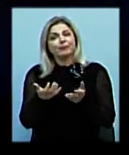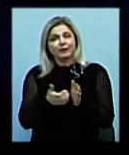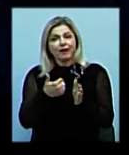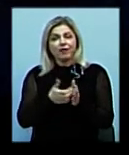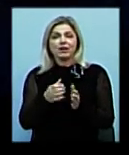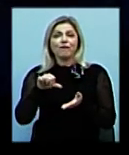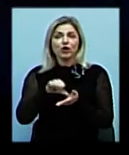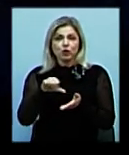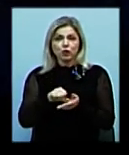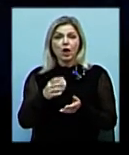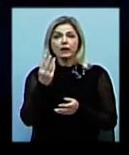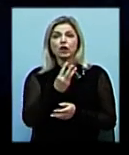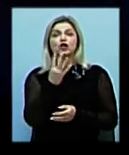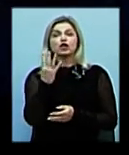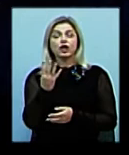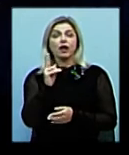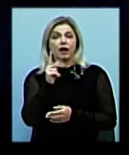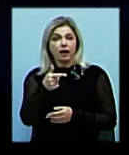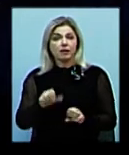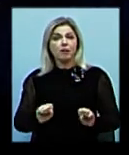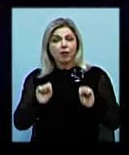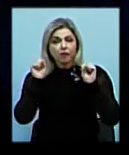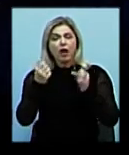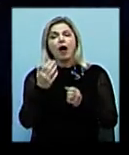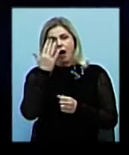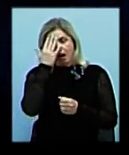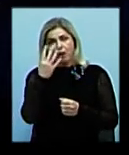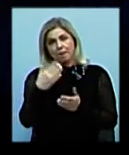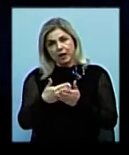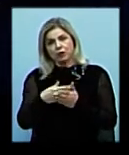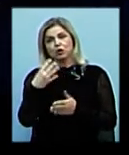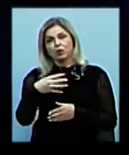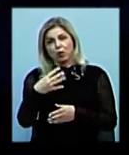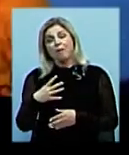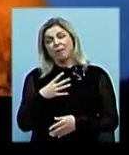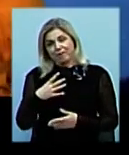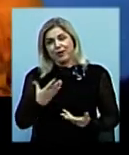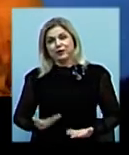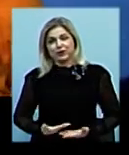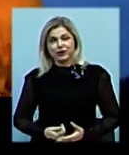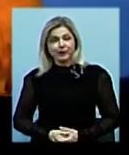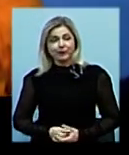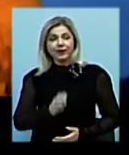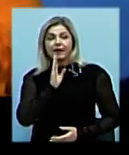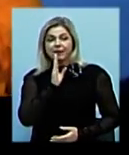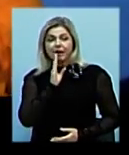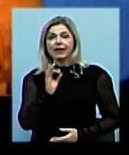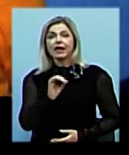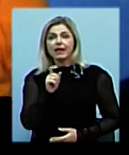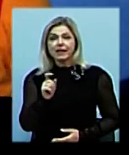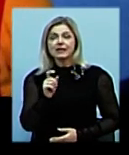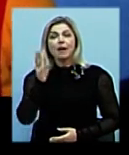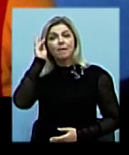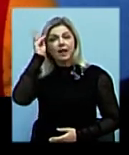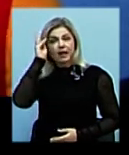ривку. Я підняла 34 кілограми, при тому що планувала близько 40. Ну, буває у житті. Марія Латчук з Теофіполя, що на